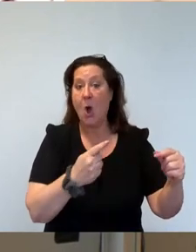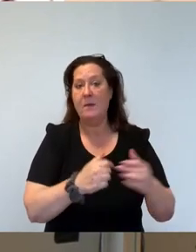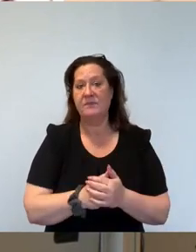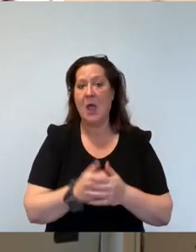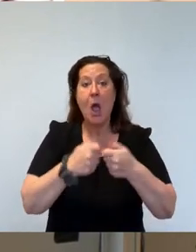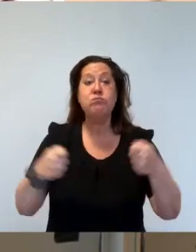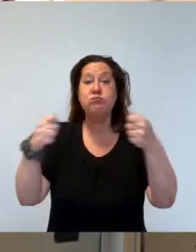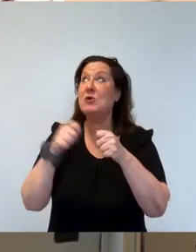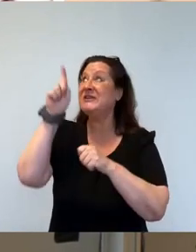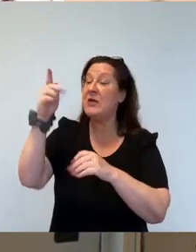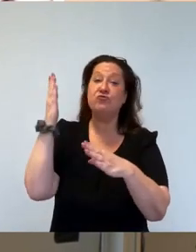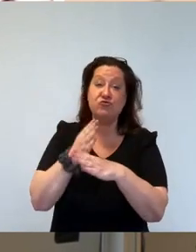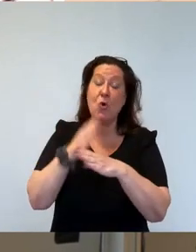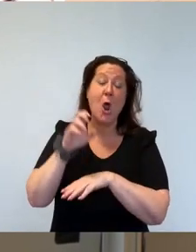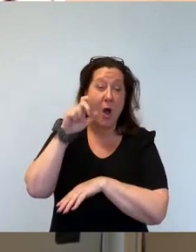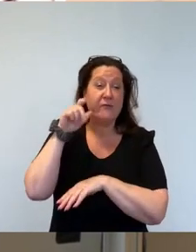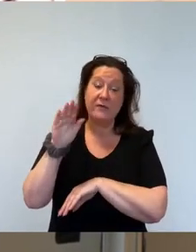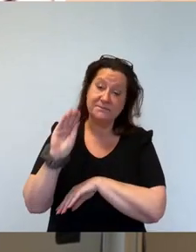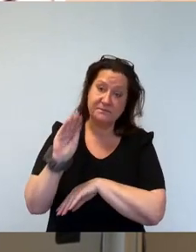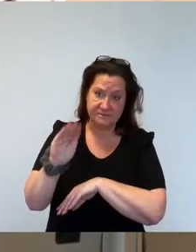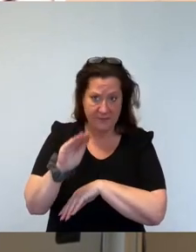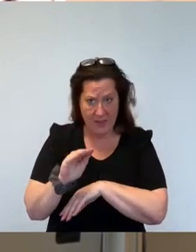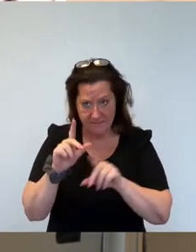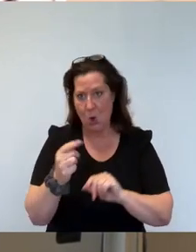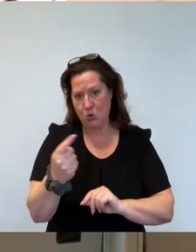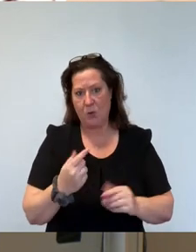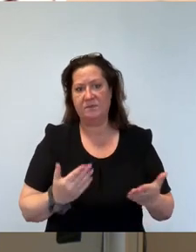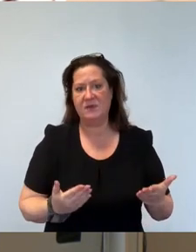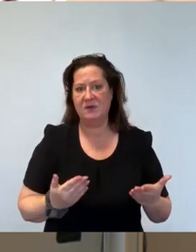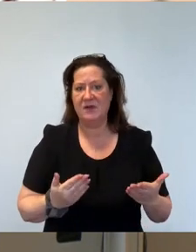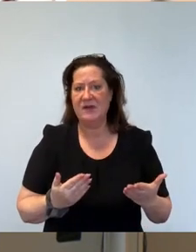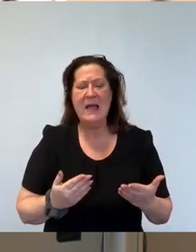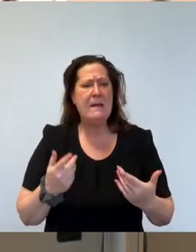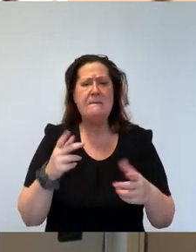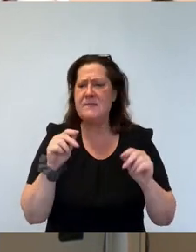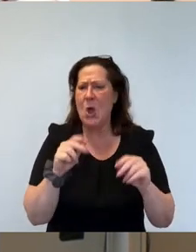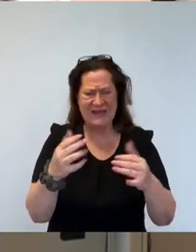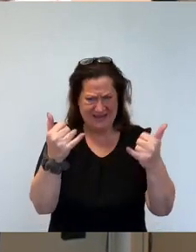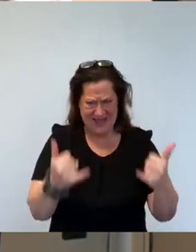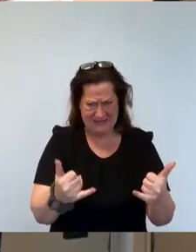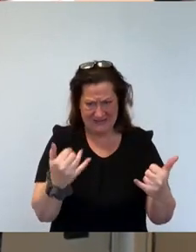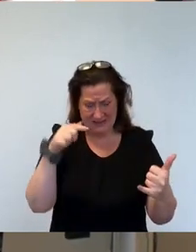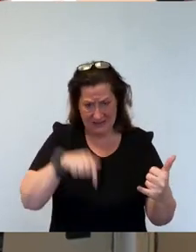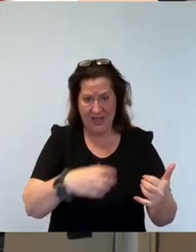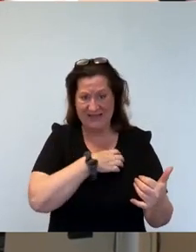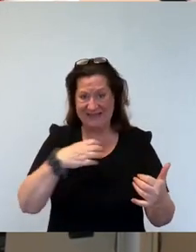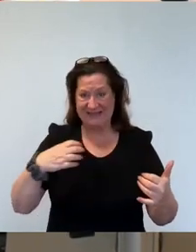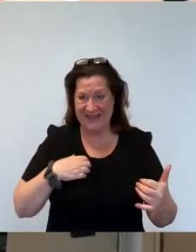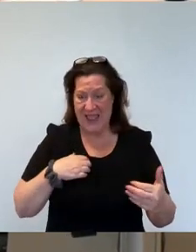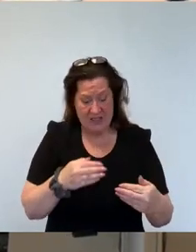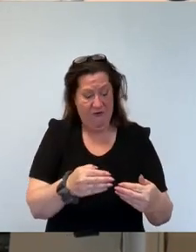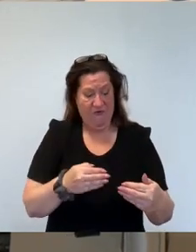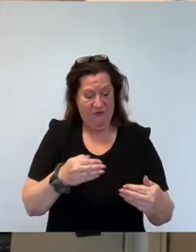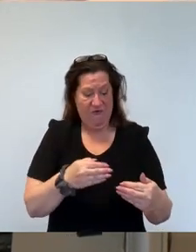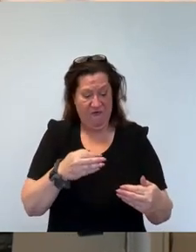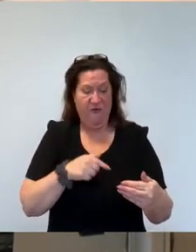angekündigt worden. Sie wird also kommen. Es ist völlig sinnfrei, dass wir jetzt hier in Dresden vor eben dieser bundesweiten Karte irgendeine